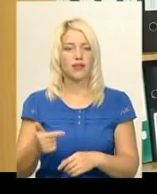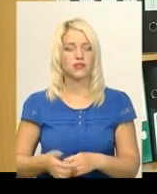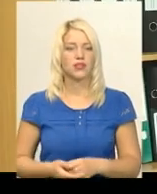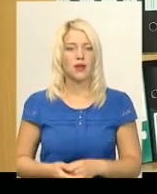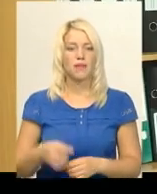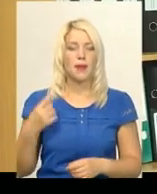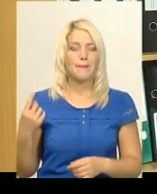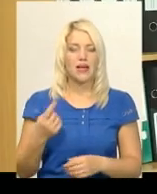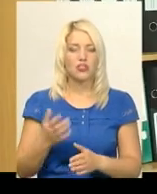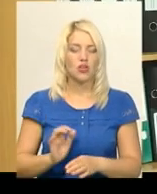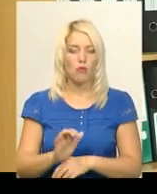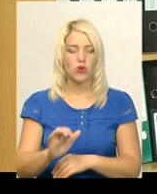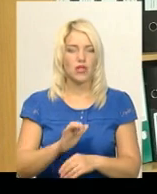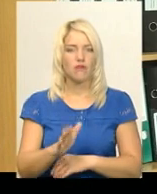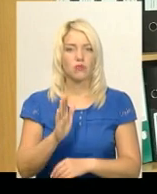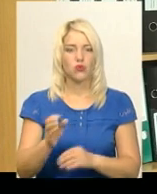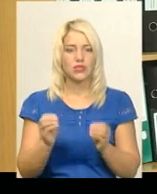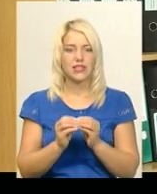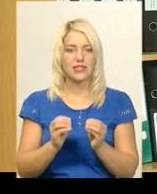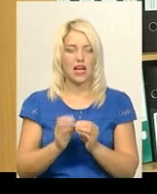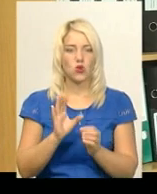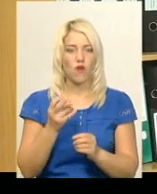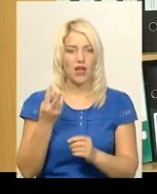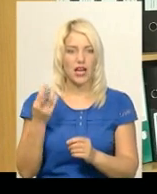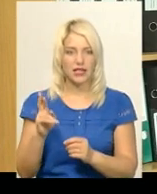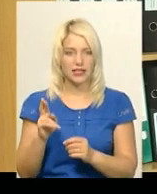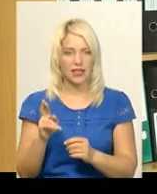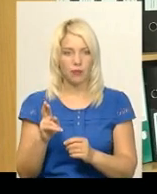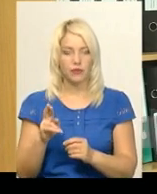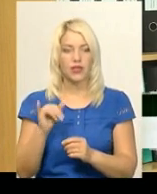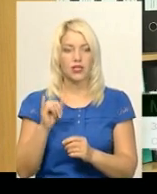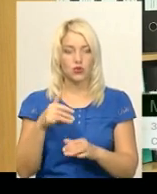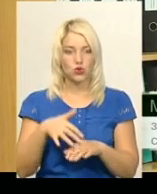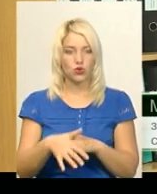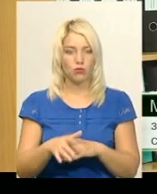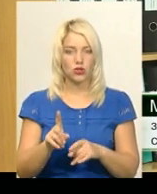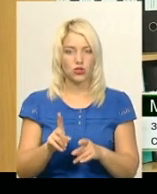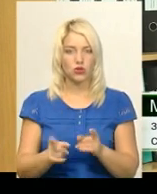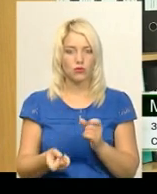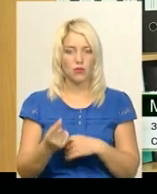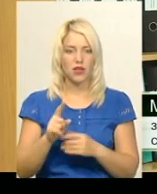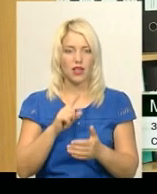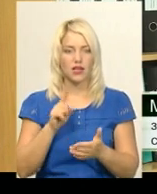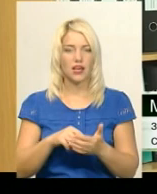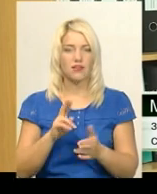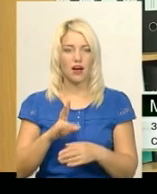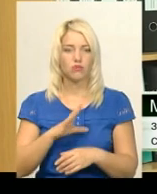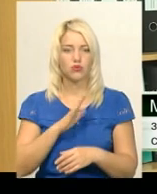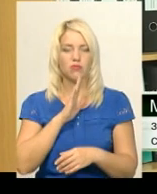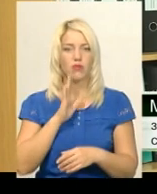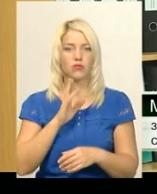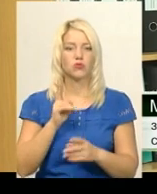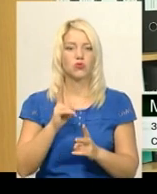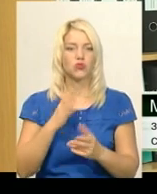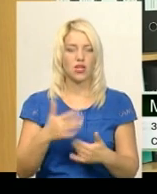Перші поставки підуть з 10 вересня, то зрозуміло, постає питання, як бути тим матерем, який вже народився